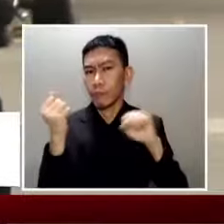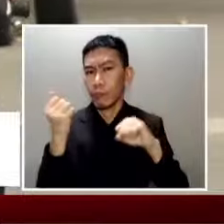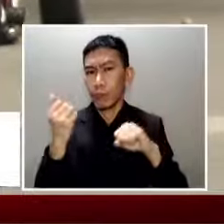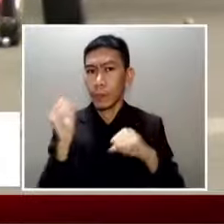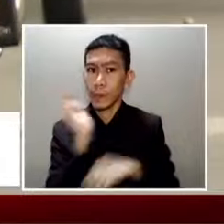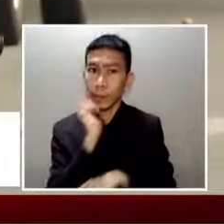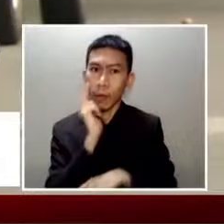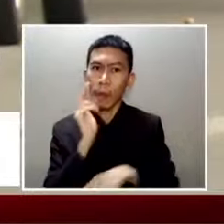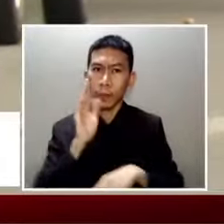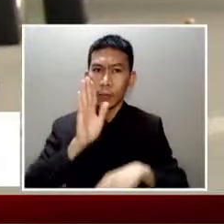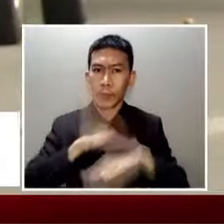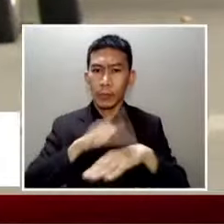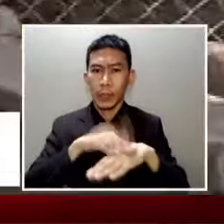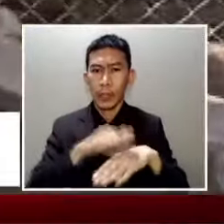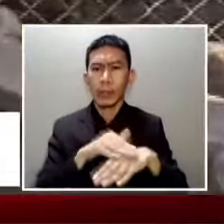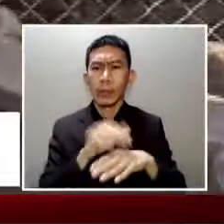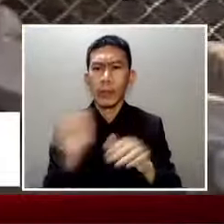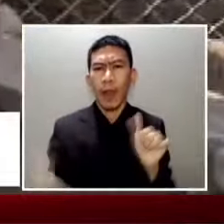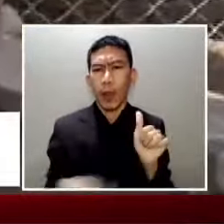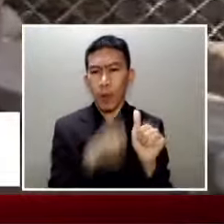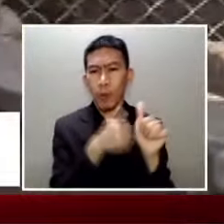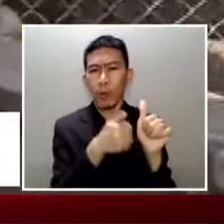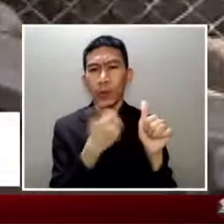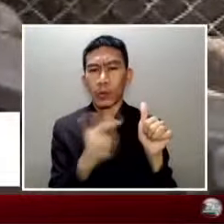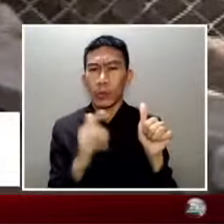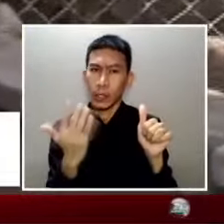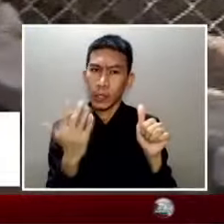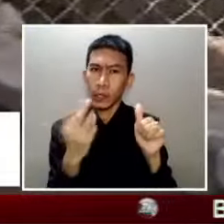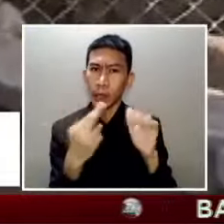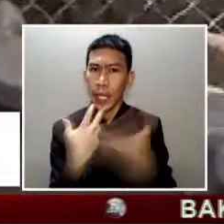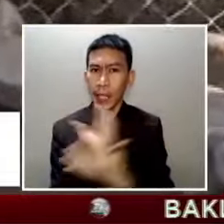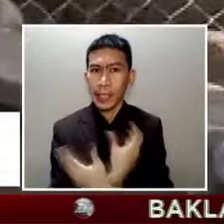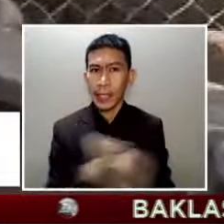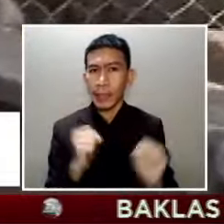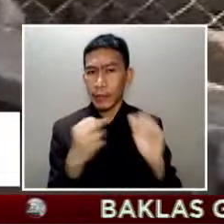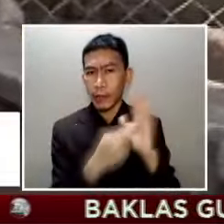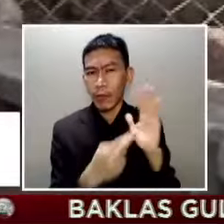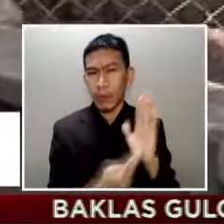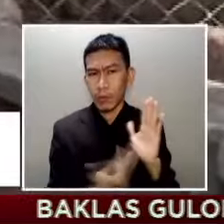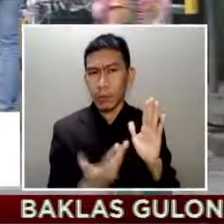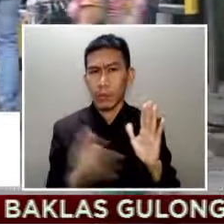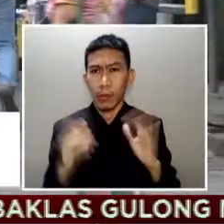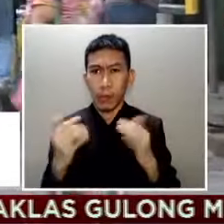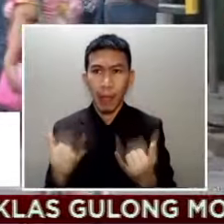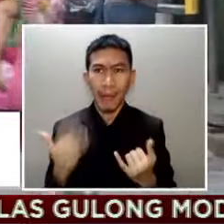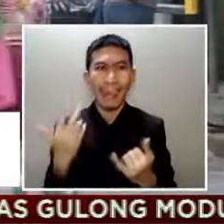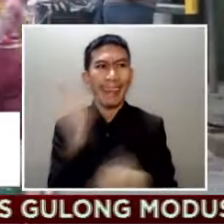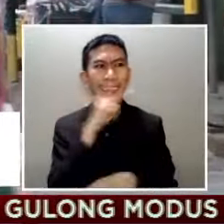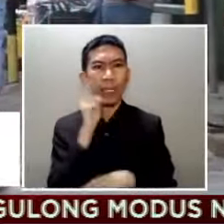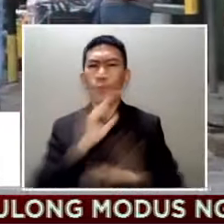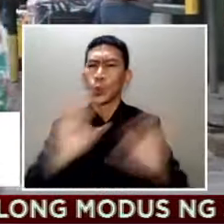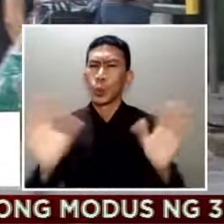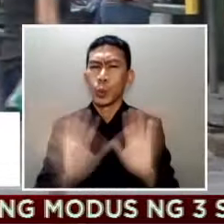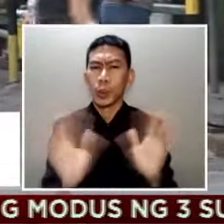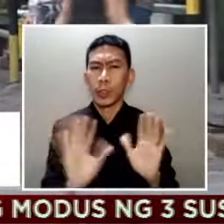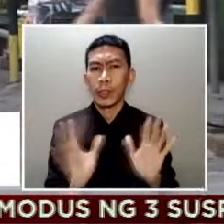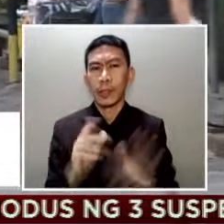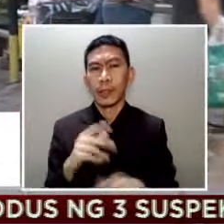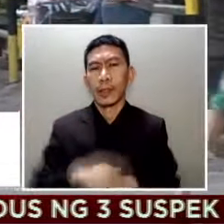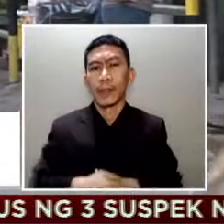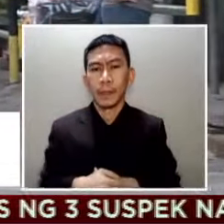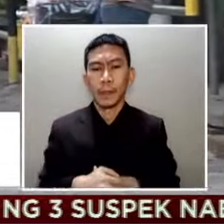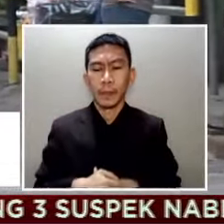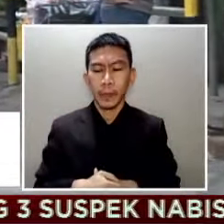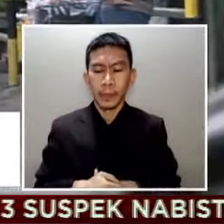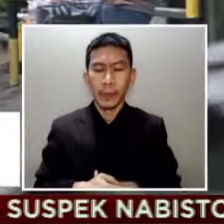standards at huwag maging kampante dahil na rin sa banta na mga bagong variants ng COVID-19. Pia Gutierrez, ABS